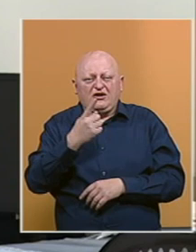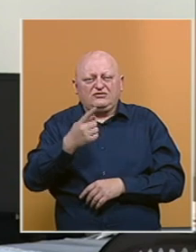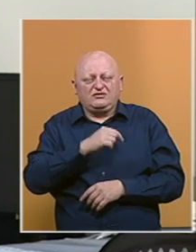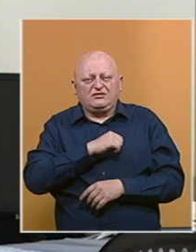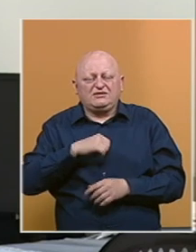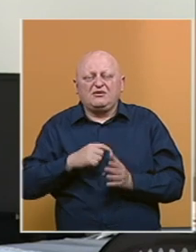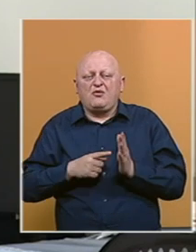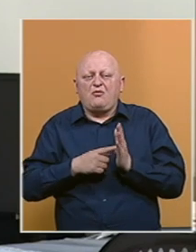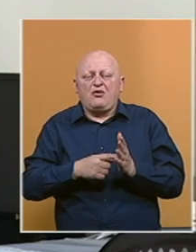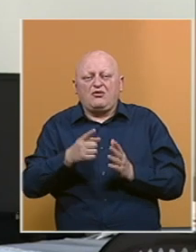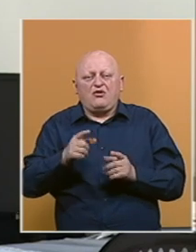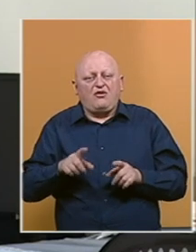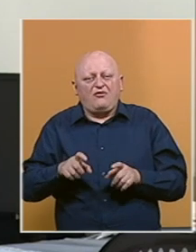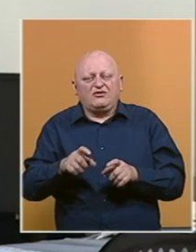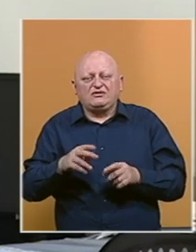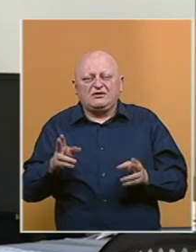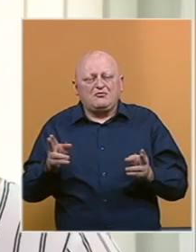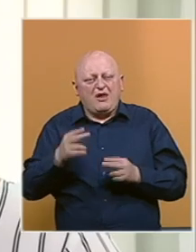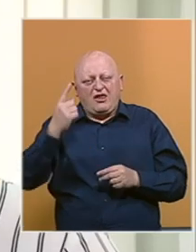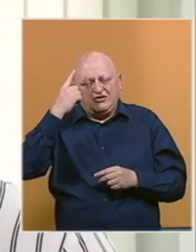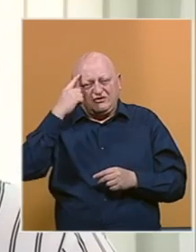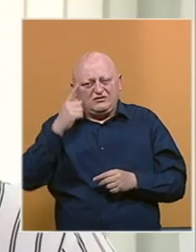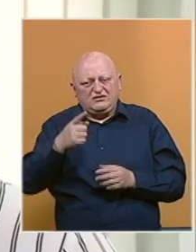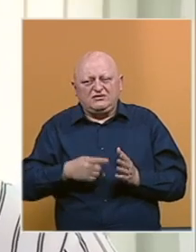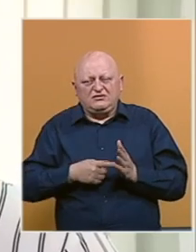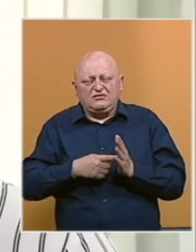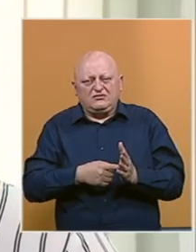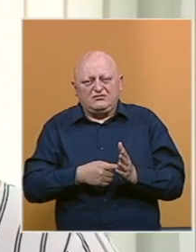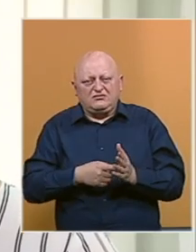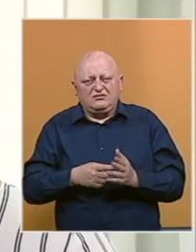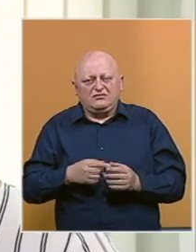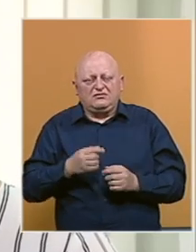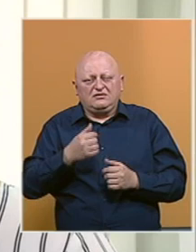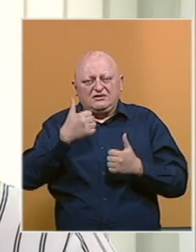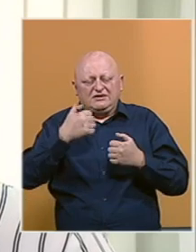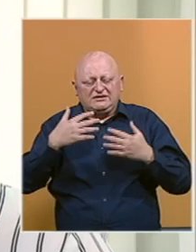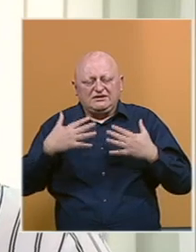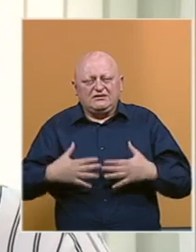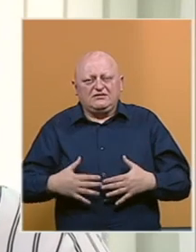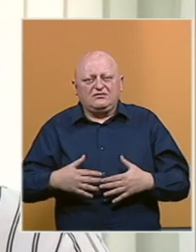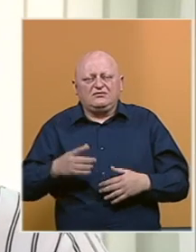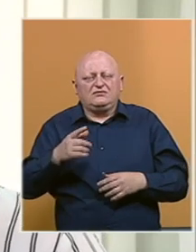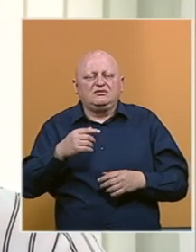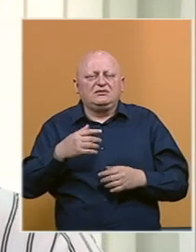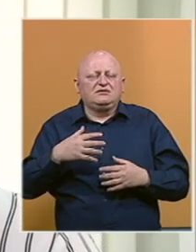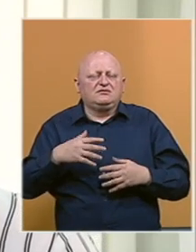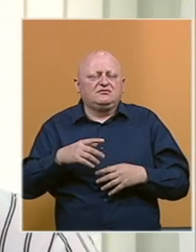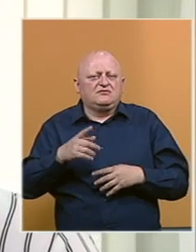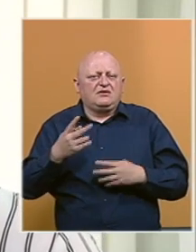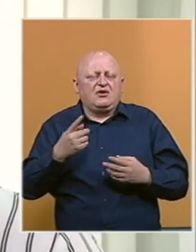samo pokazatelj da se o virusu veoma malo zna. Pokazuje i izaziva kliničke slike i simptomatologiju